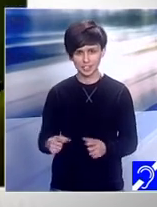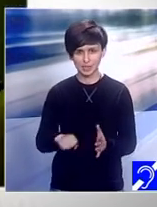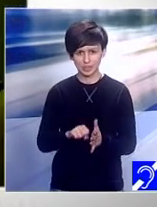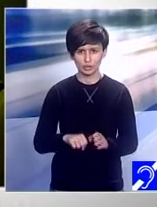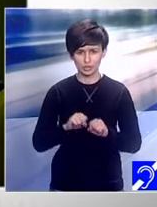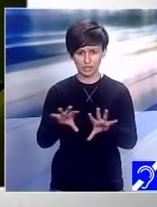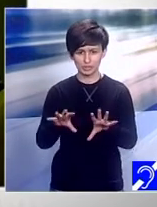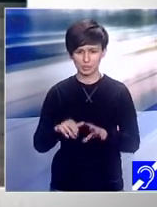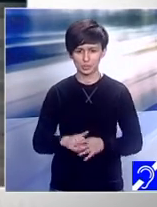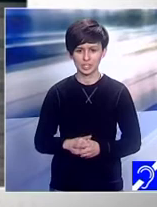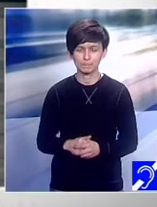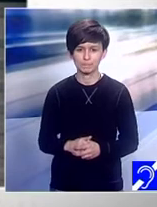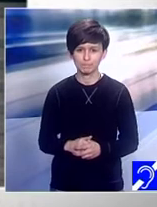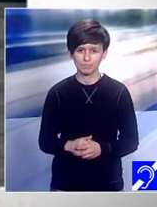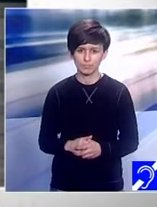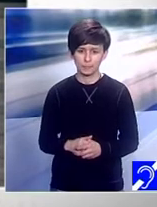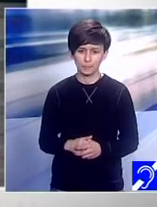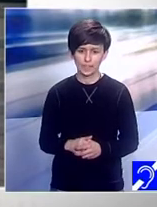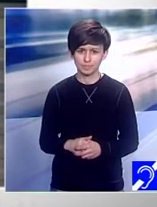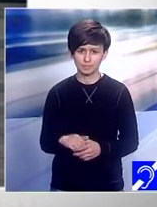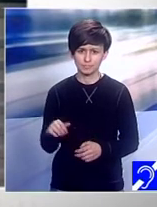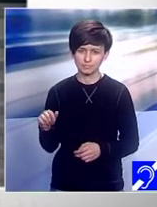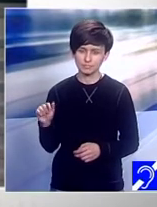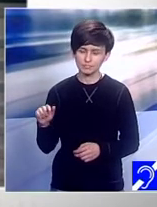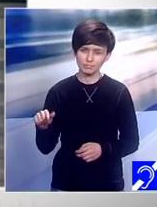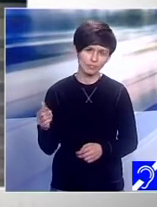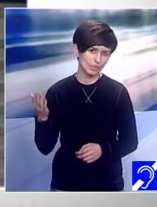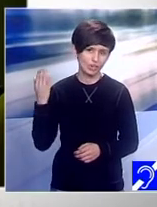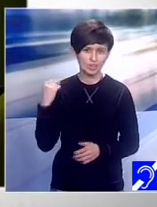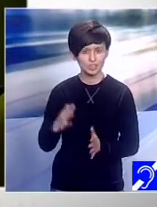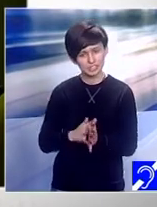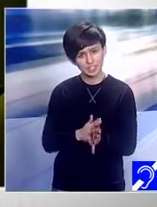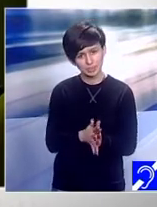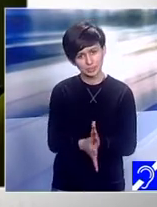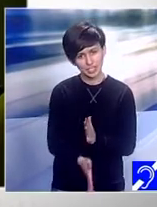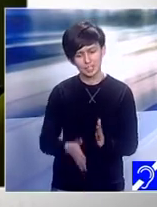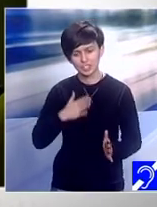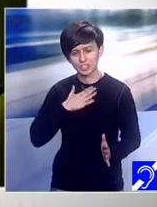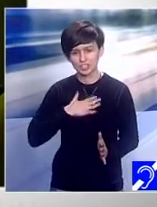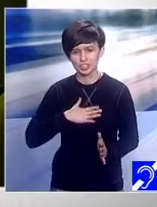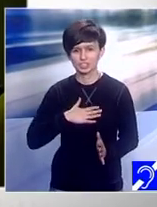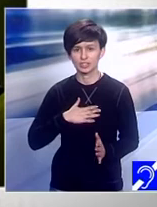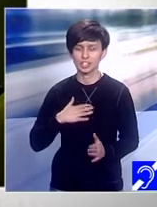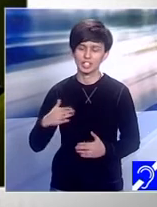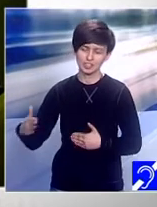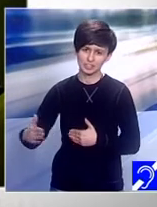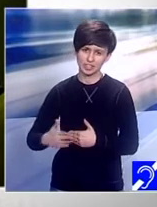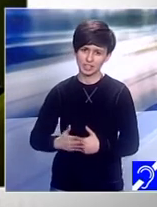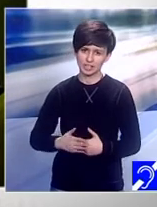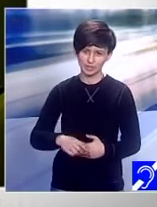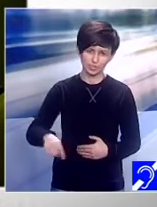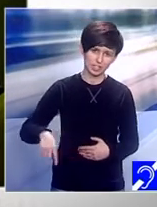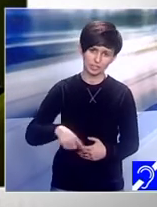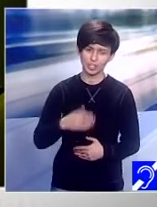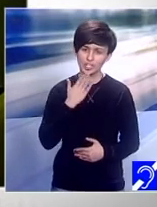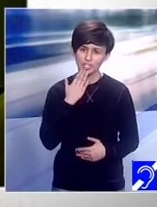erai foarte implicat și îți doreai foarte mult să să fii alături de noi și îți mulțumim pentru asta Daniel